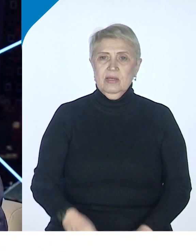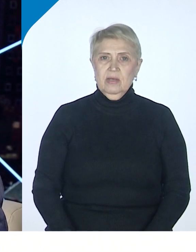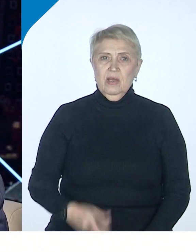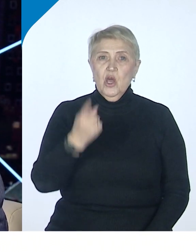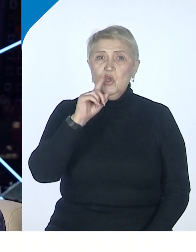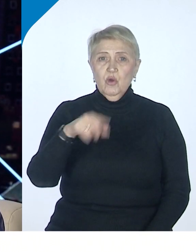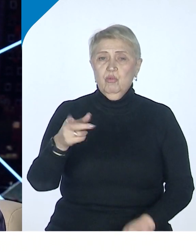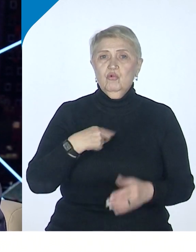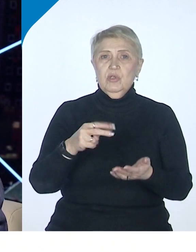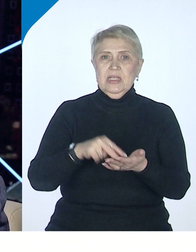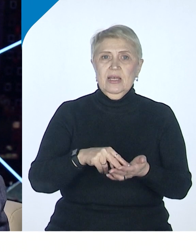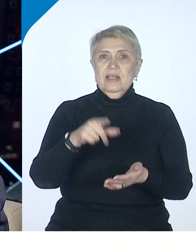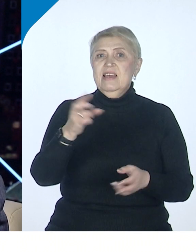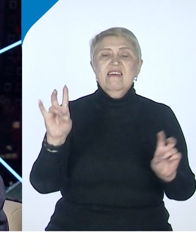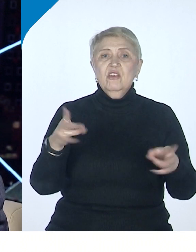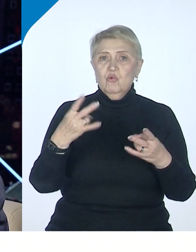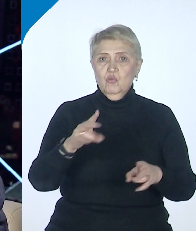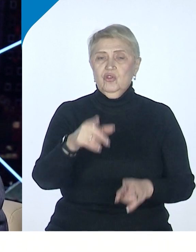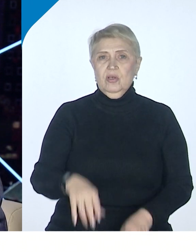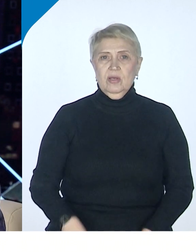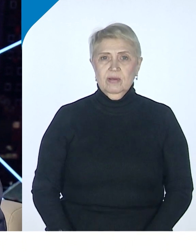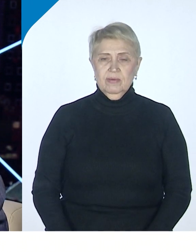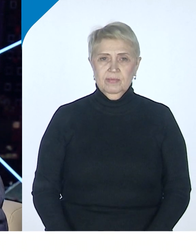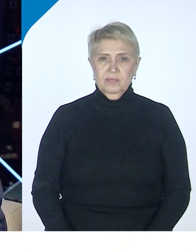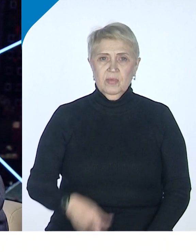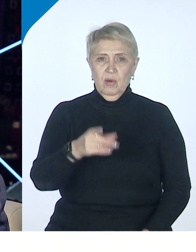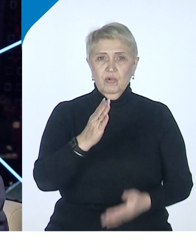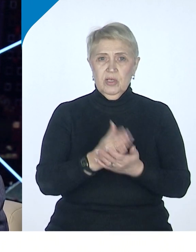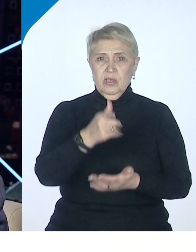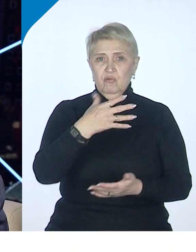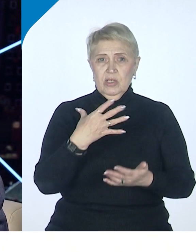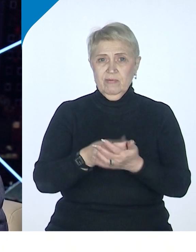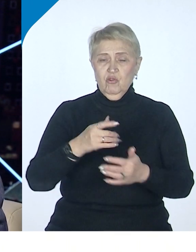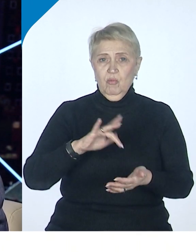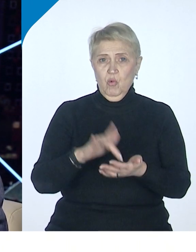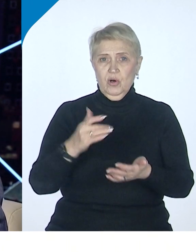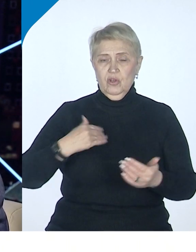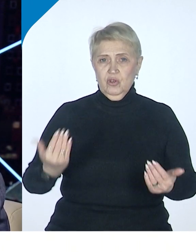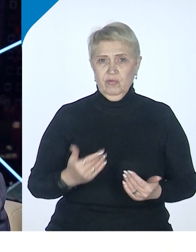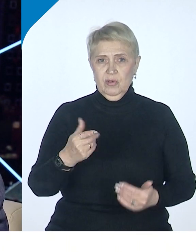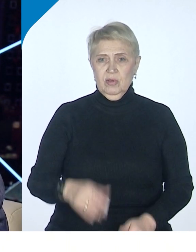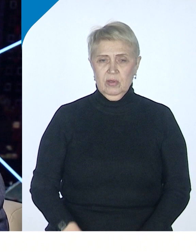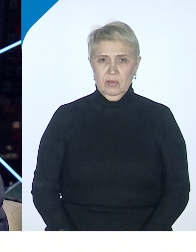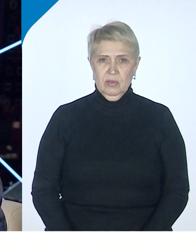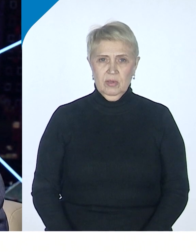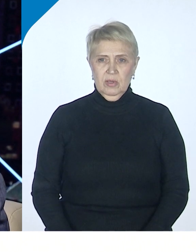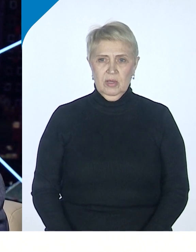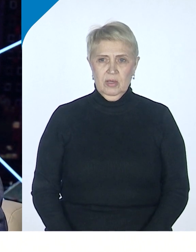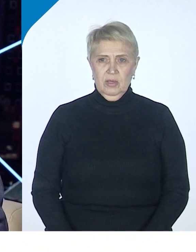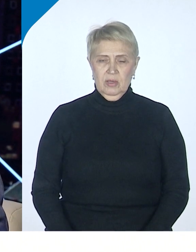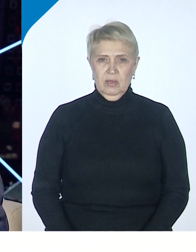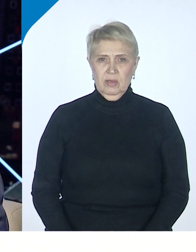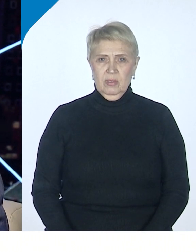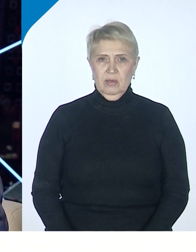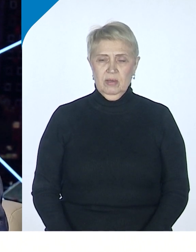Не будут стоять. И не надо. Не надо. Да пусть они в Гонконге живут. Гораздо лучше, если